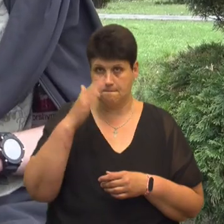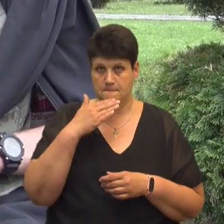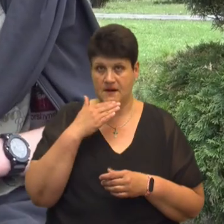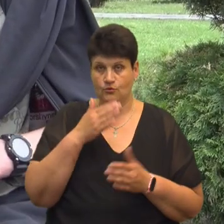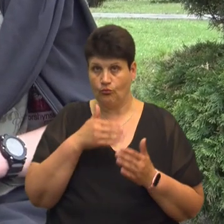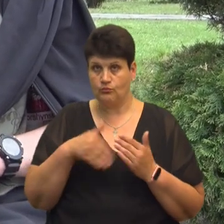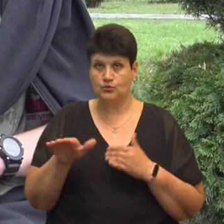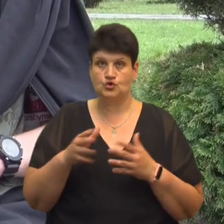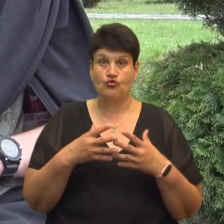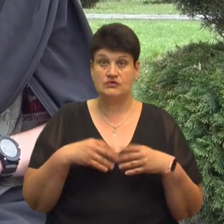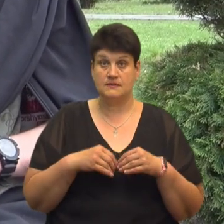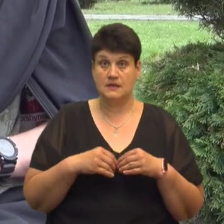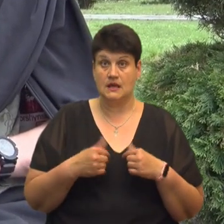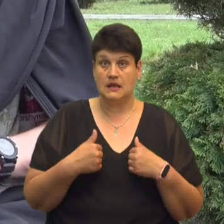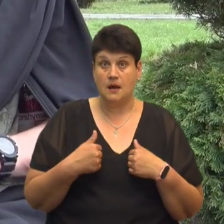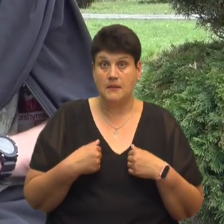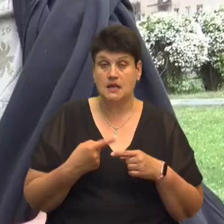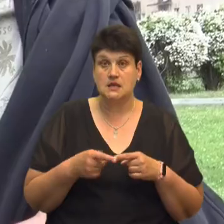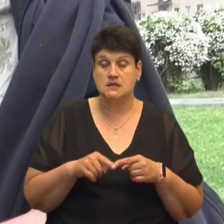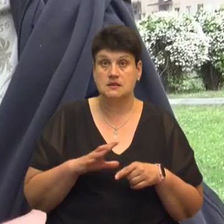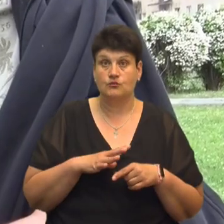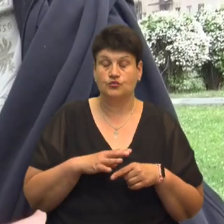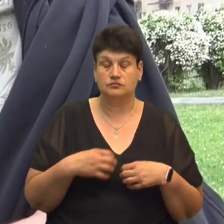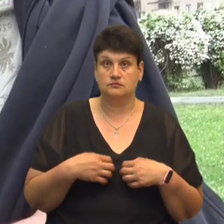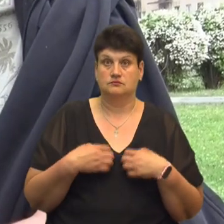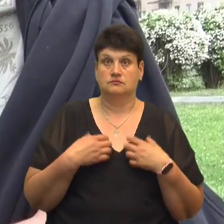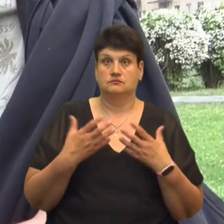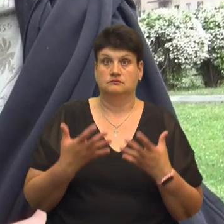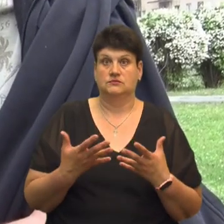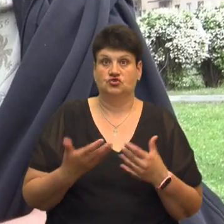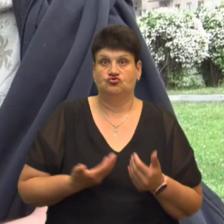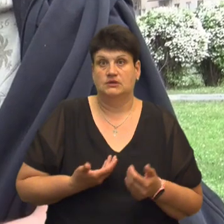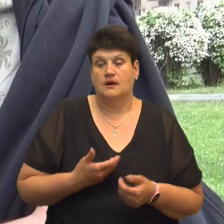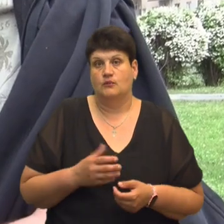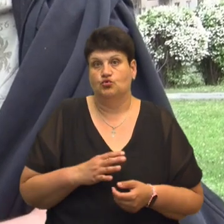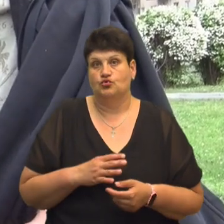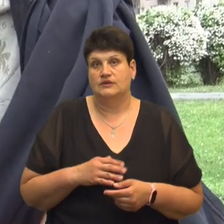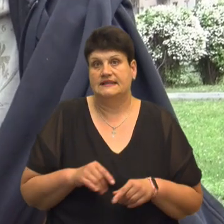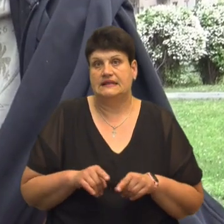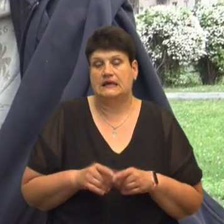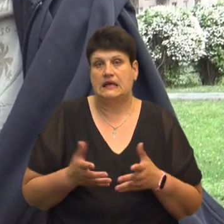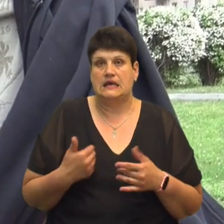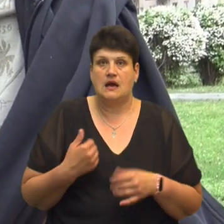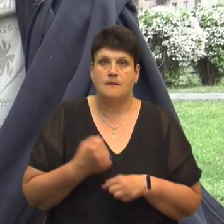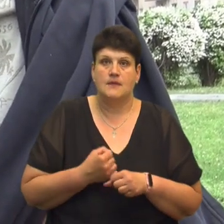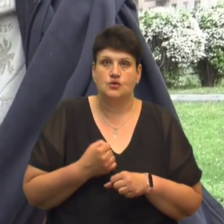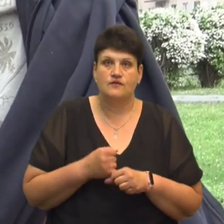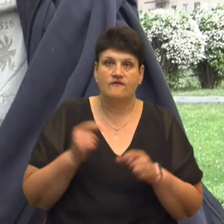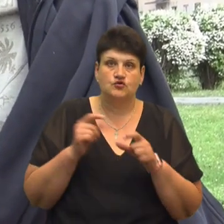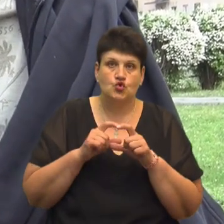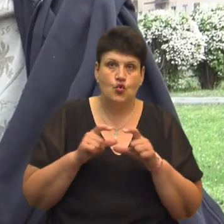'ї, і для мене це був дуже такий стрес. Таке життя було, знаєте, я працював в школі,